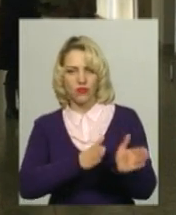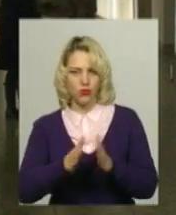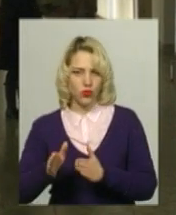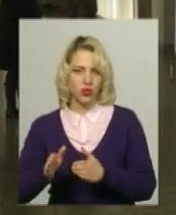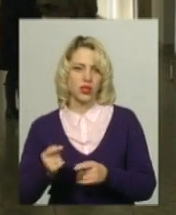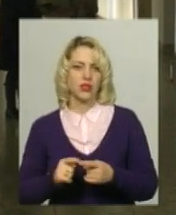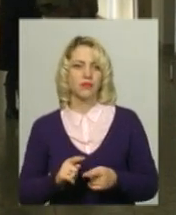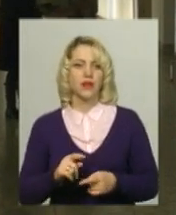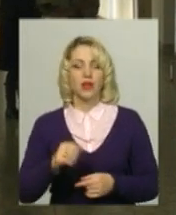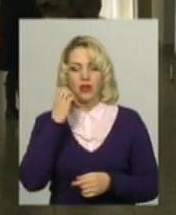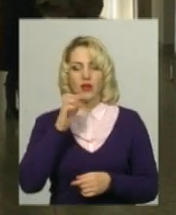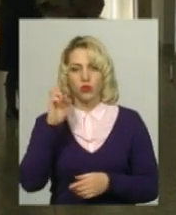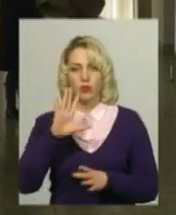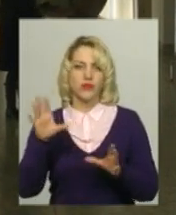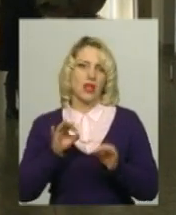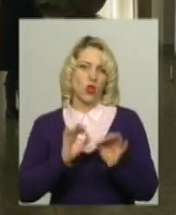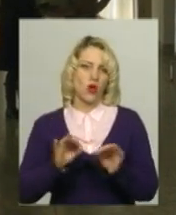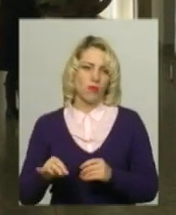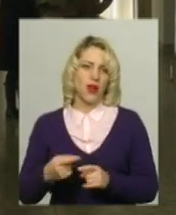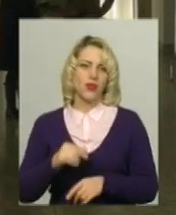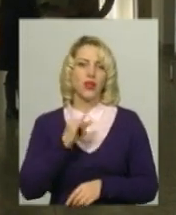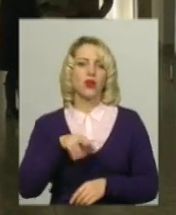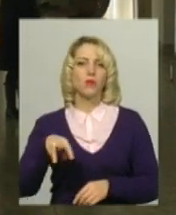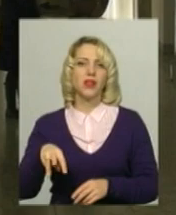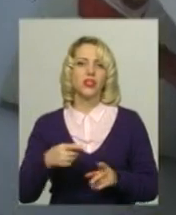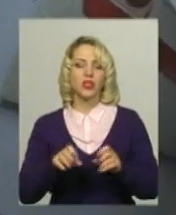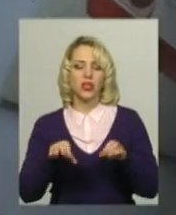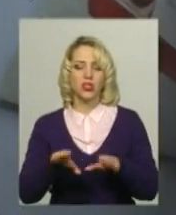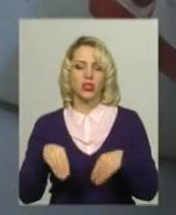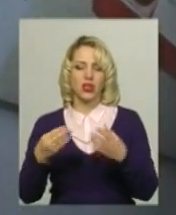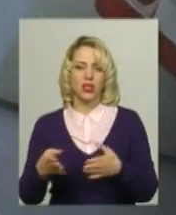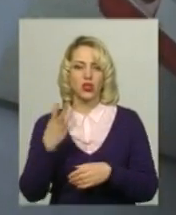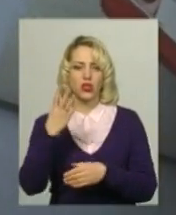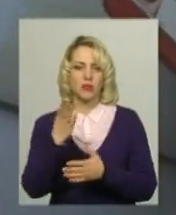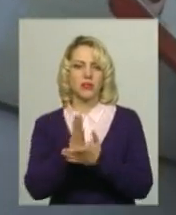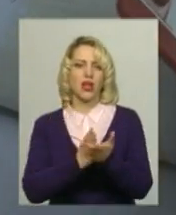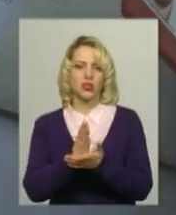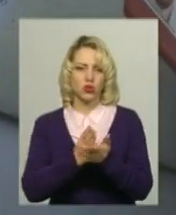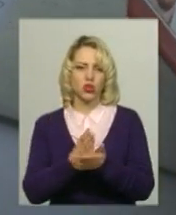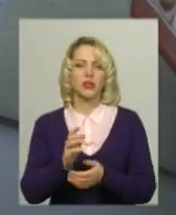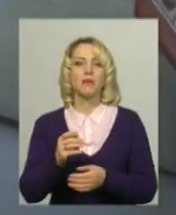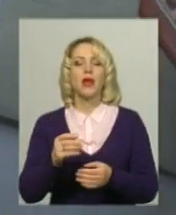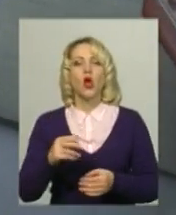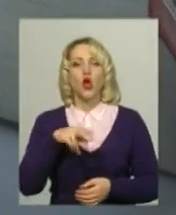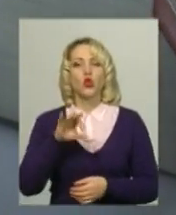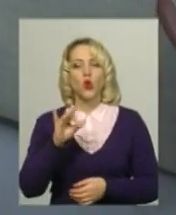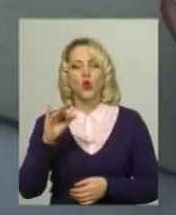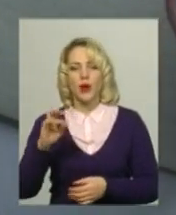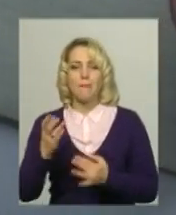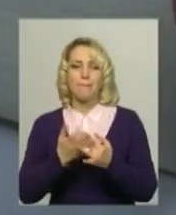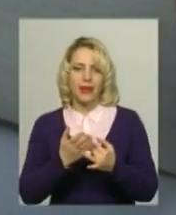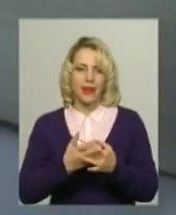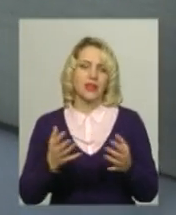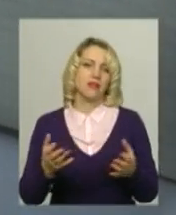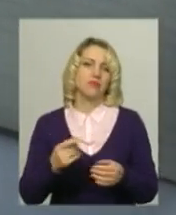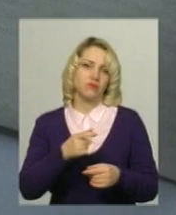Дякувати Богу, все нормально, все в нормі. Ігор Мельничук каже, рішення надати чотирьом заслуженим донорам пільги депутати Хмельницької міської ради підтримали